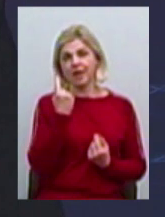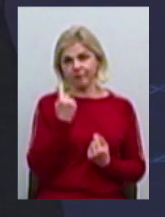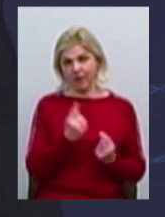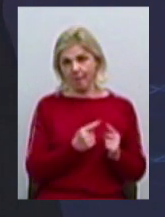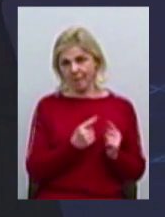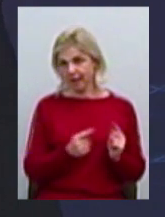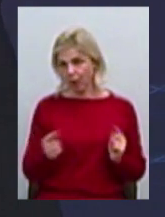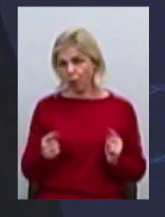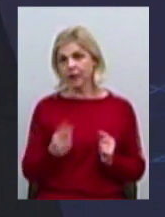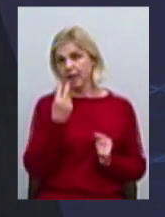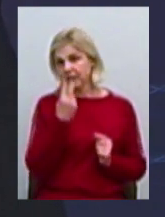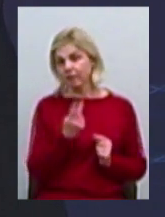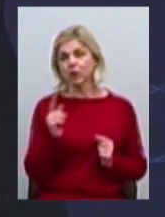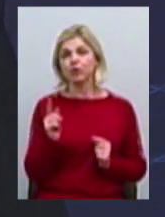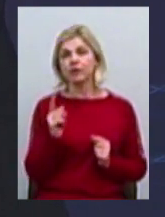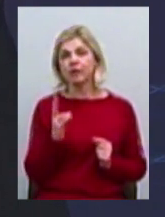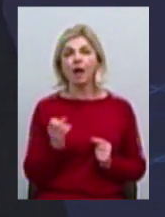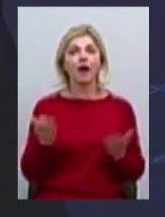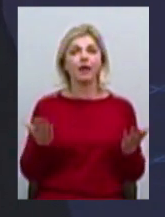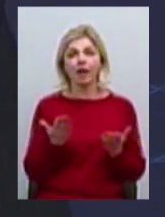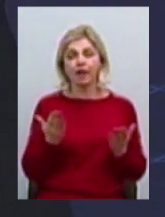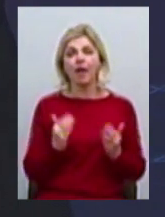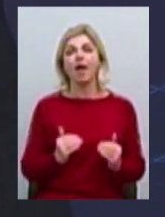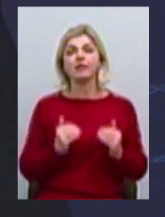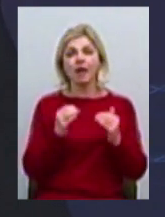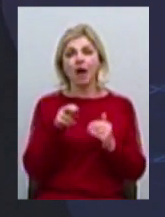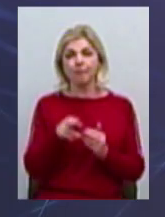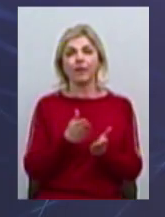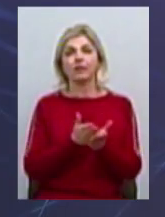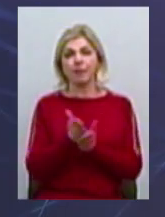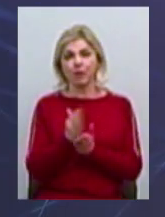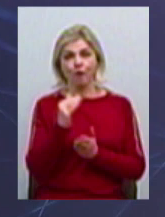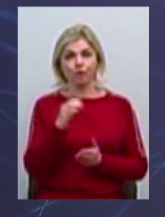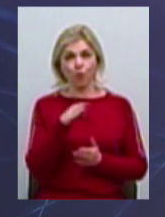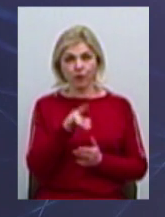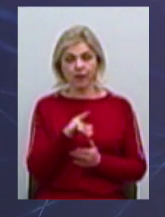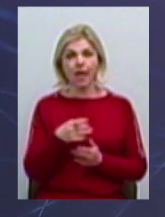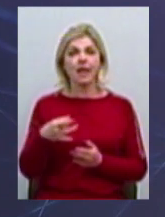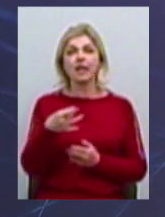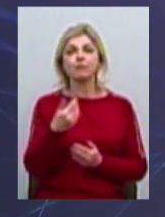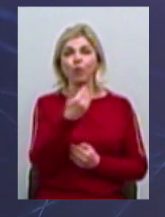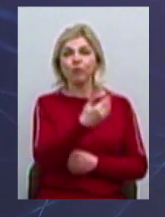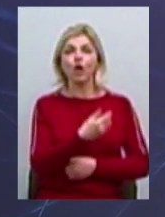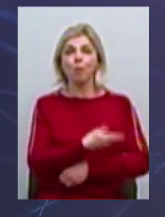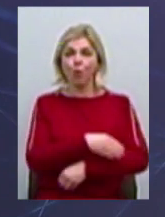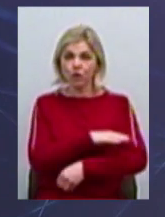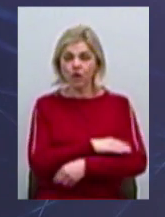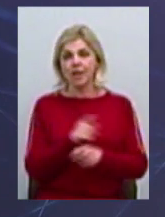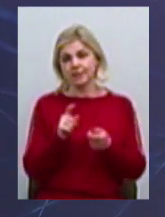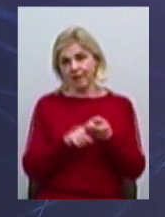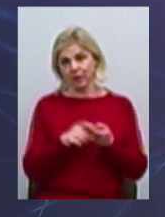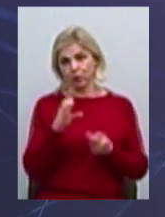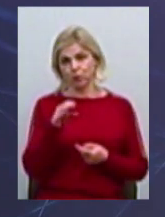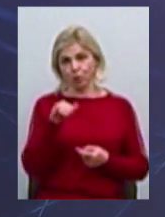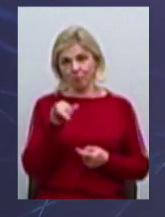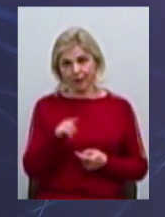дивлячись, на який етап спрямовані фонди Республіки Польщі, від цього й варіюється сума. Якщо говорити в